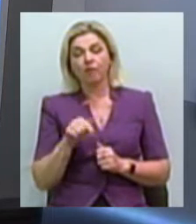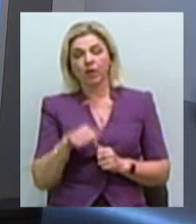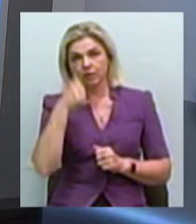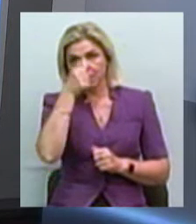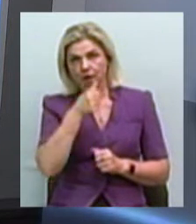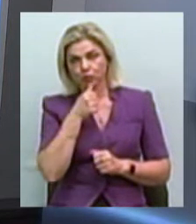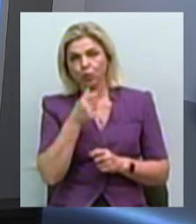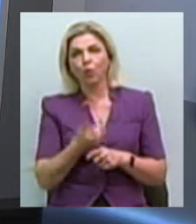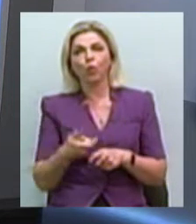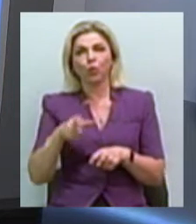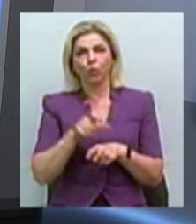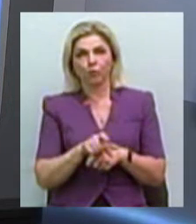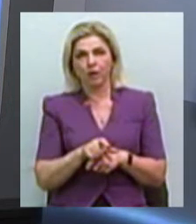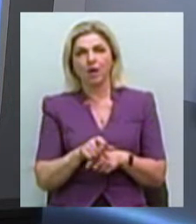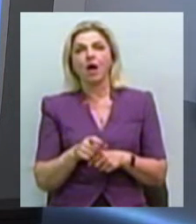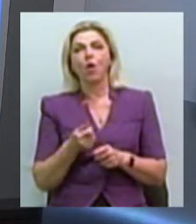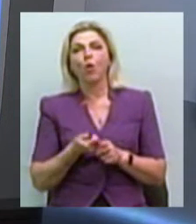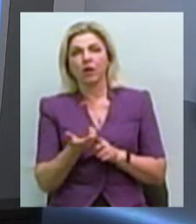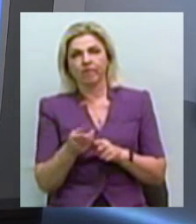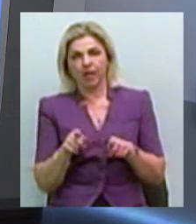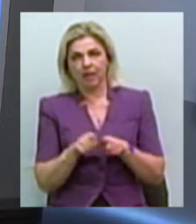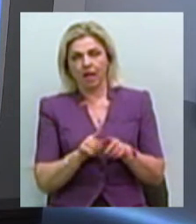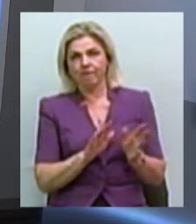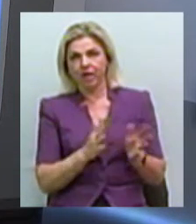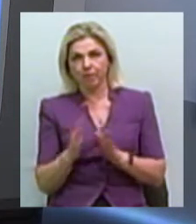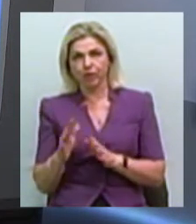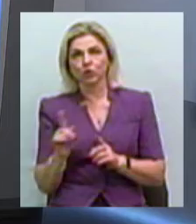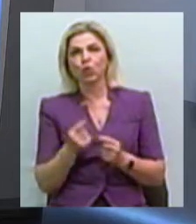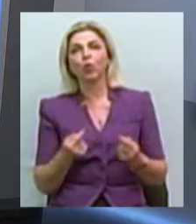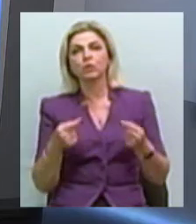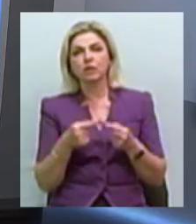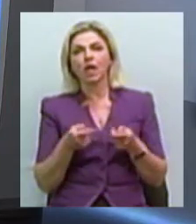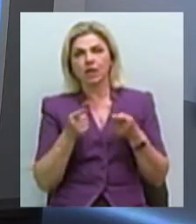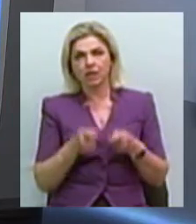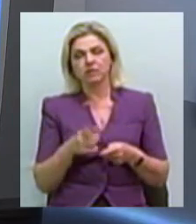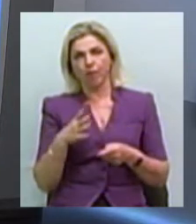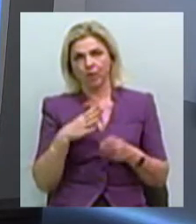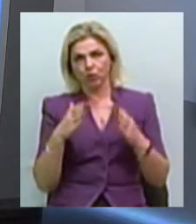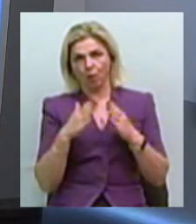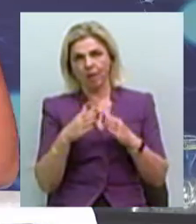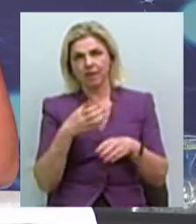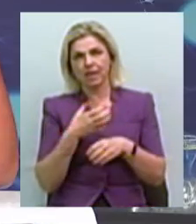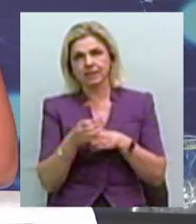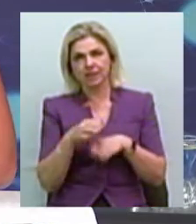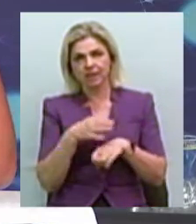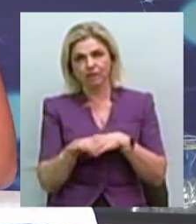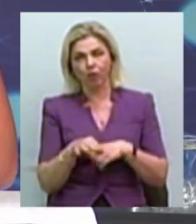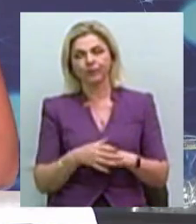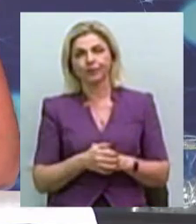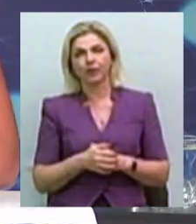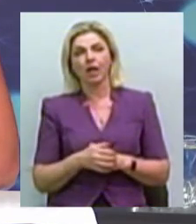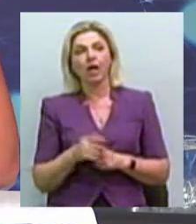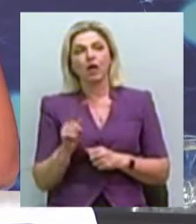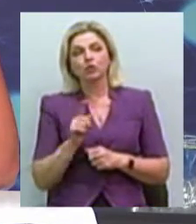кількість таких випадків, в яких ми встановили, що дійсно відбувалося домашнє насильство. Чи зрісла ця